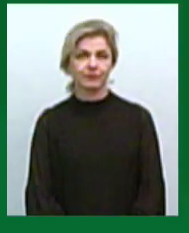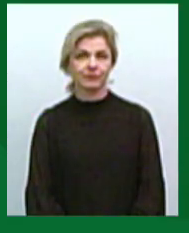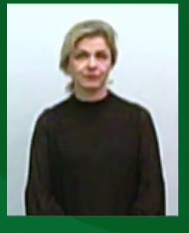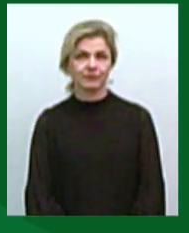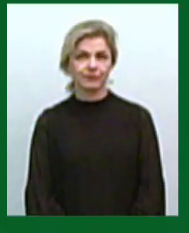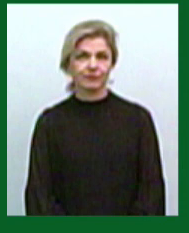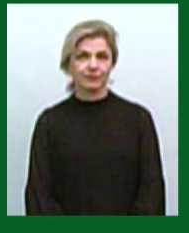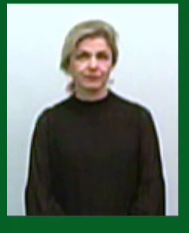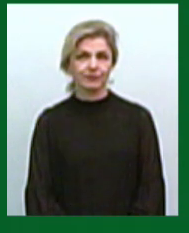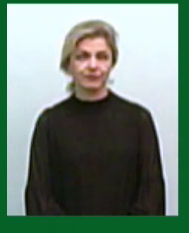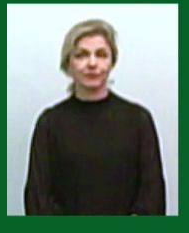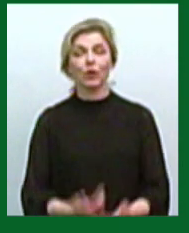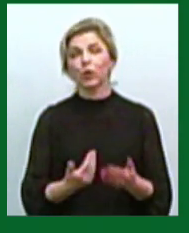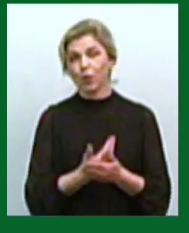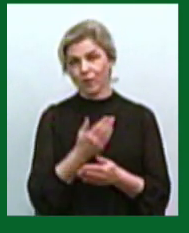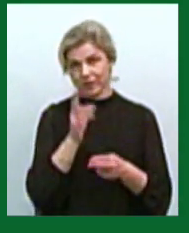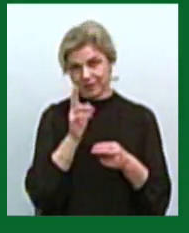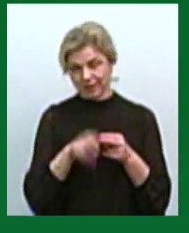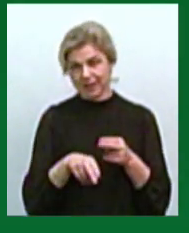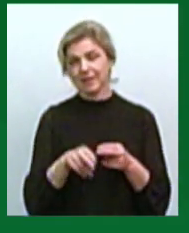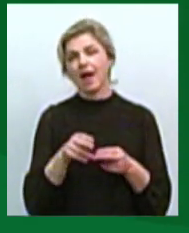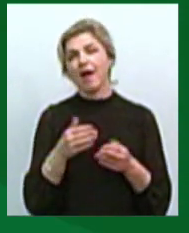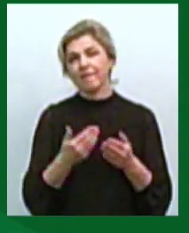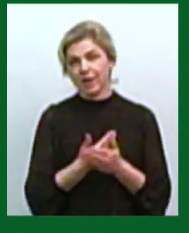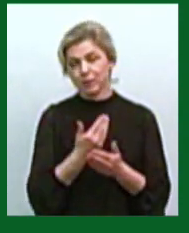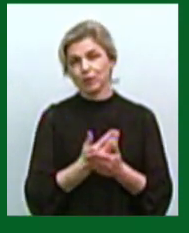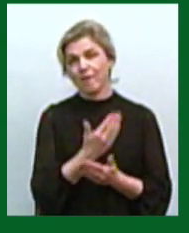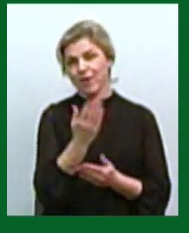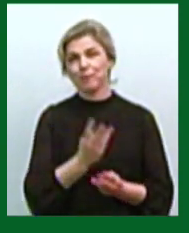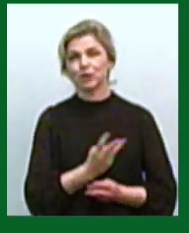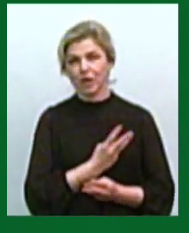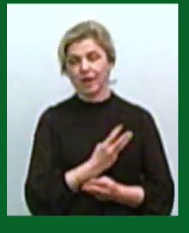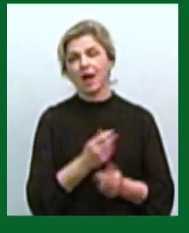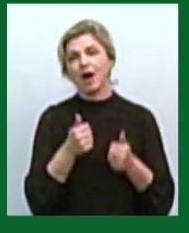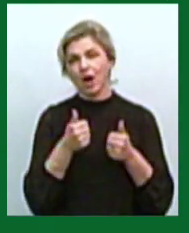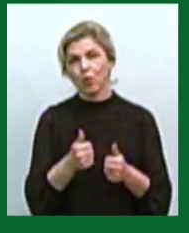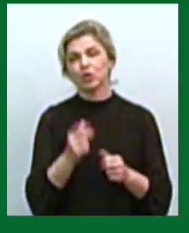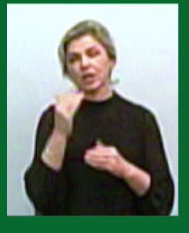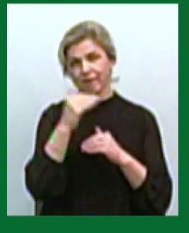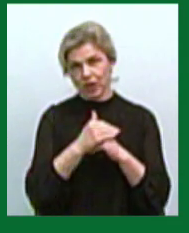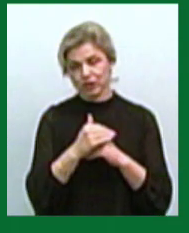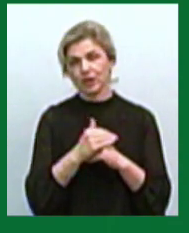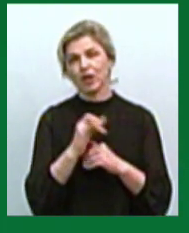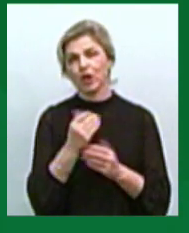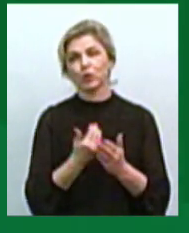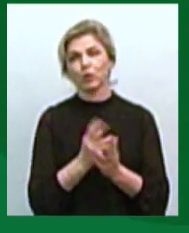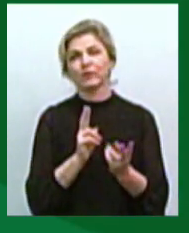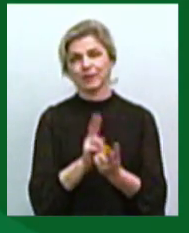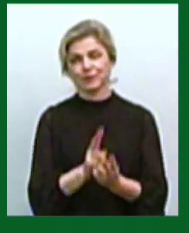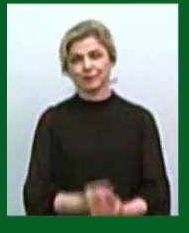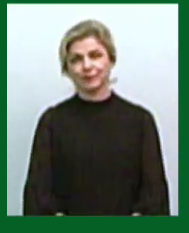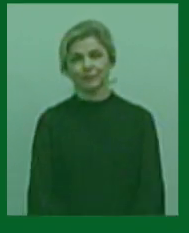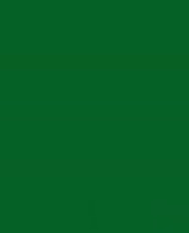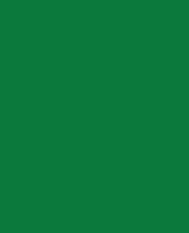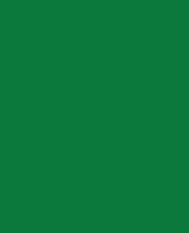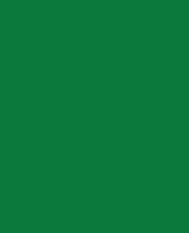Це була остання новина випуску. Бажаю вам вдалого завершення вечора та до нових зустрічей в ефірі.